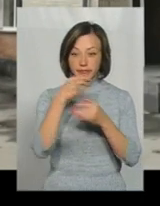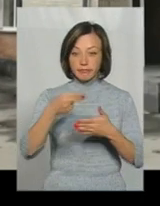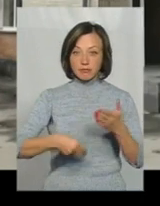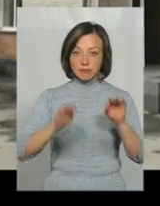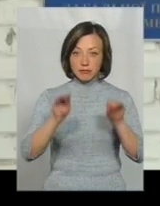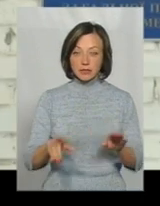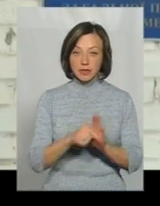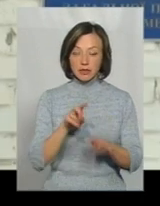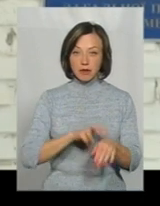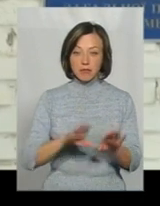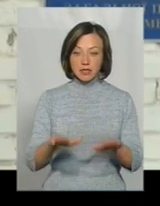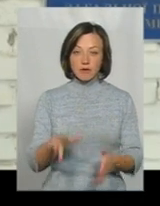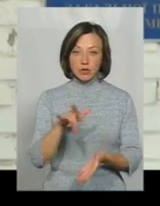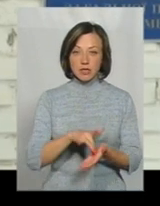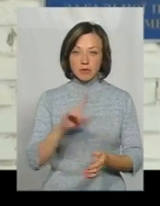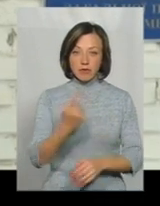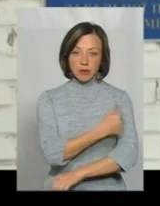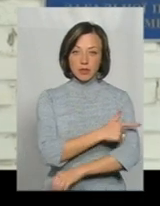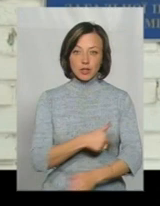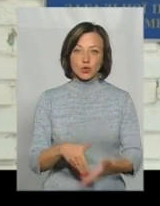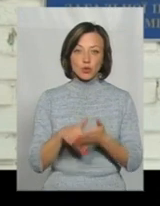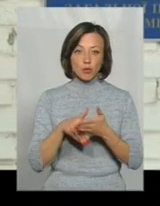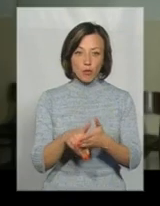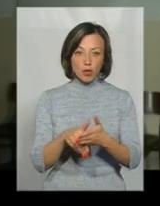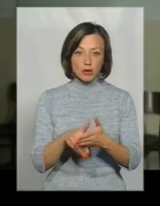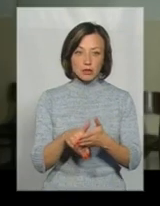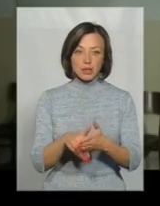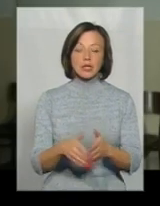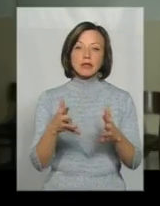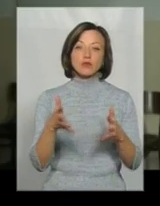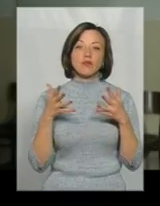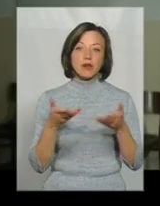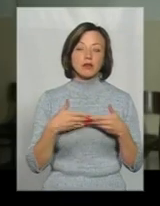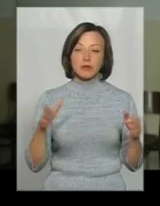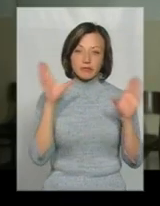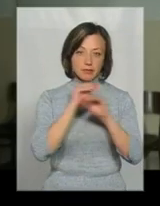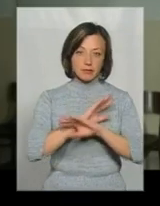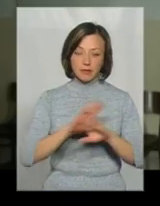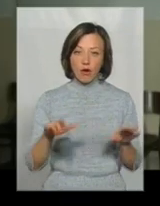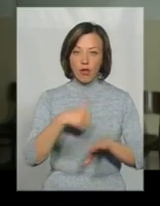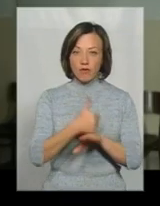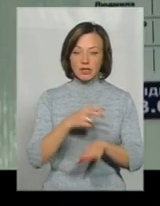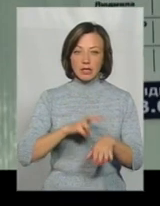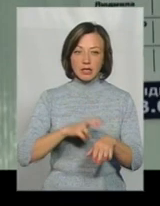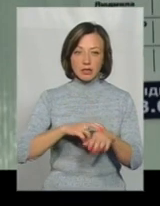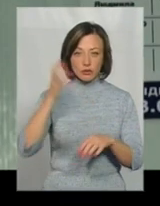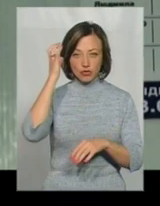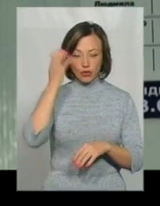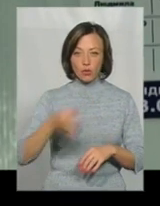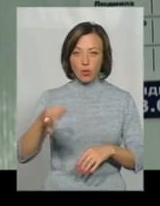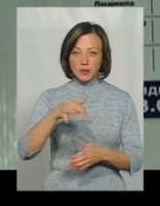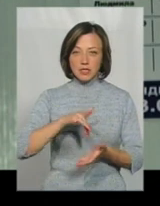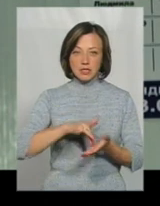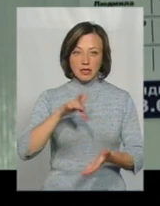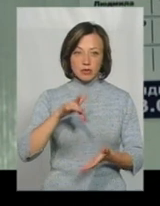декларацію з лікарями місцевого центру первинної медико-санітарної допомоги, з'ясувати нам не вдалося. Головний лікар Чорноострівського центру